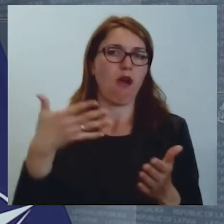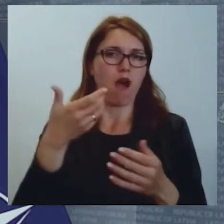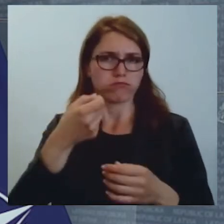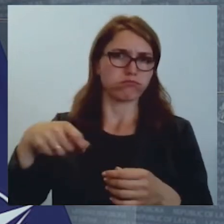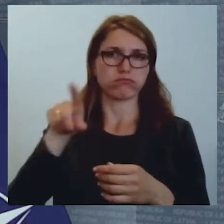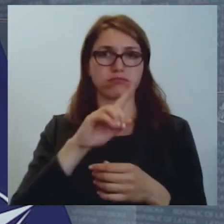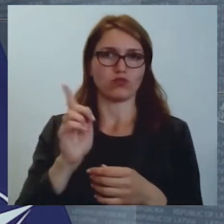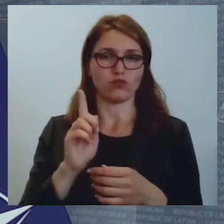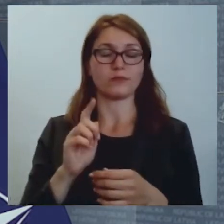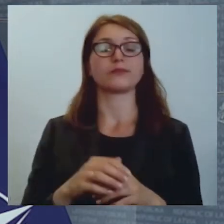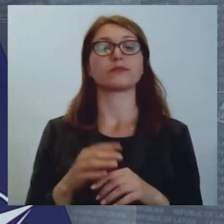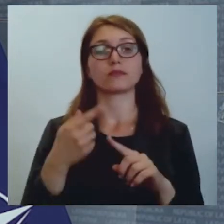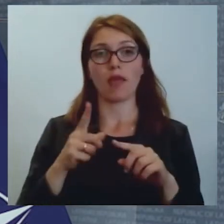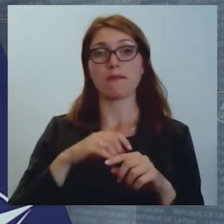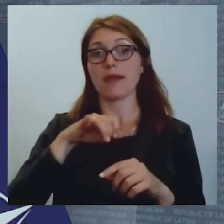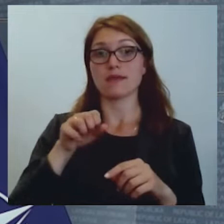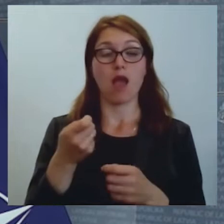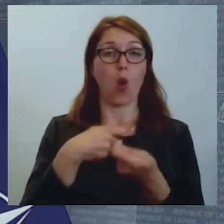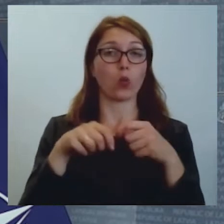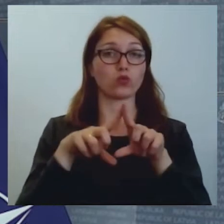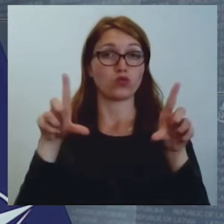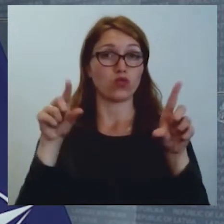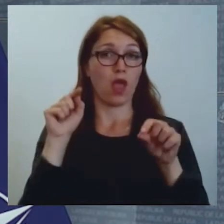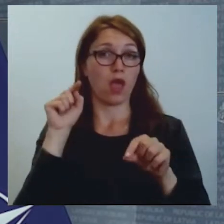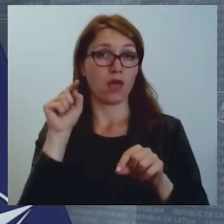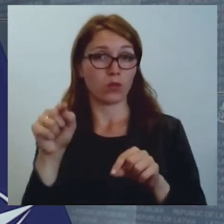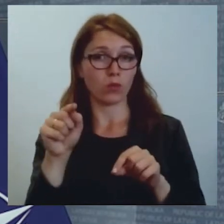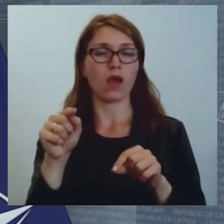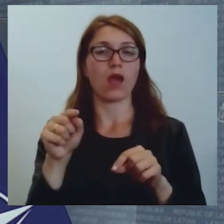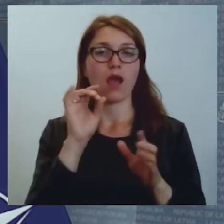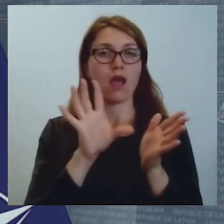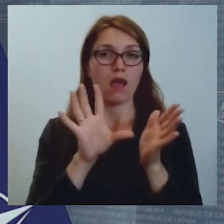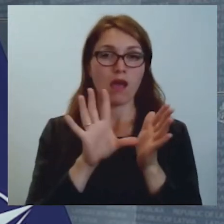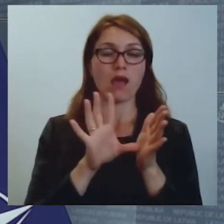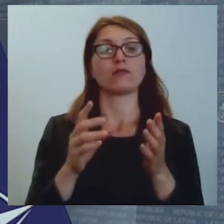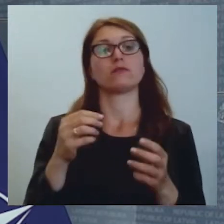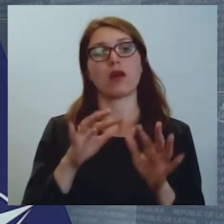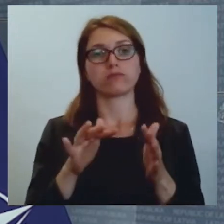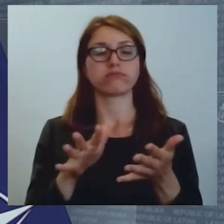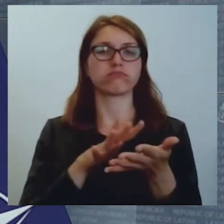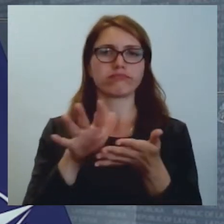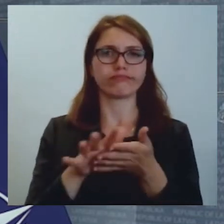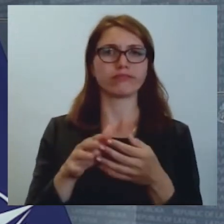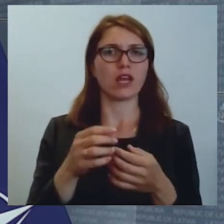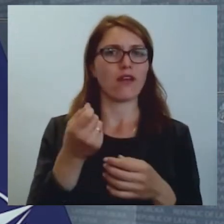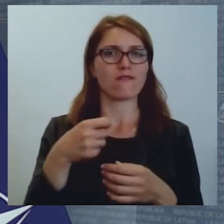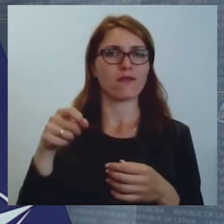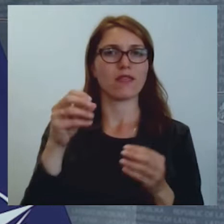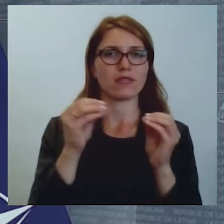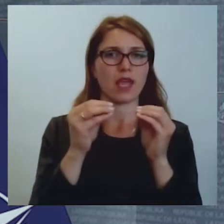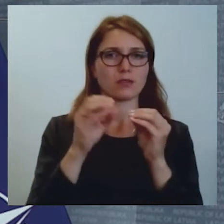ja uzņēmuma energo ietilpība ir lielāka kā 10%,